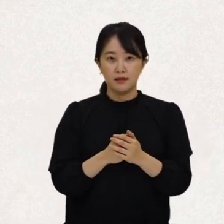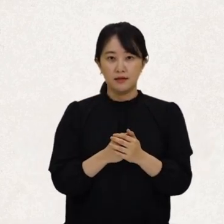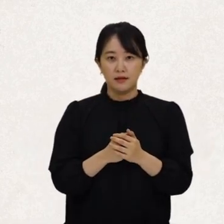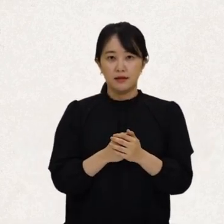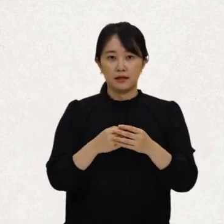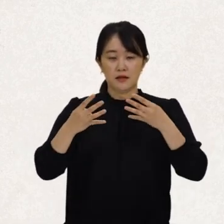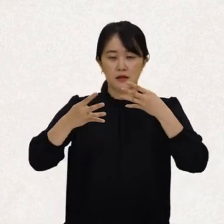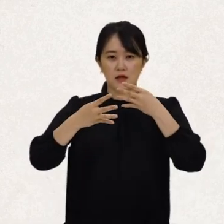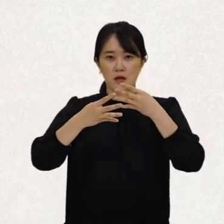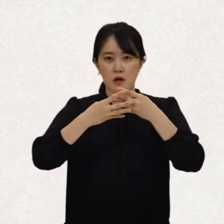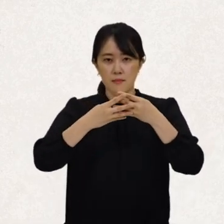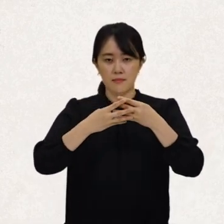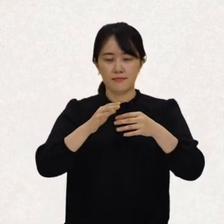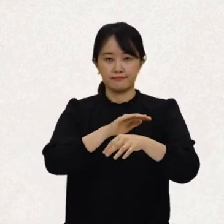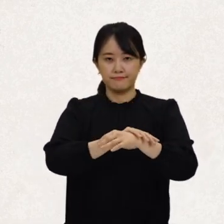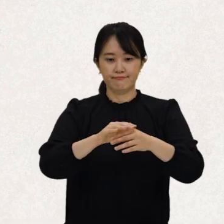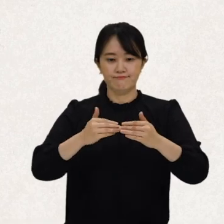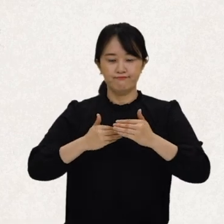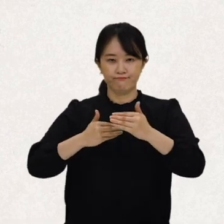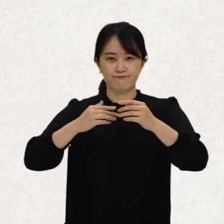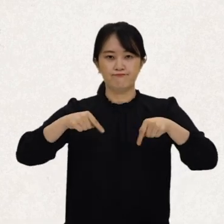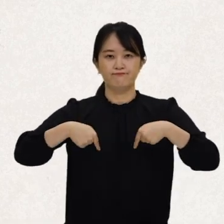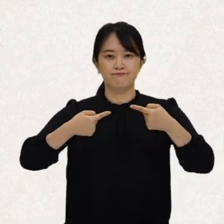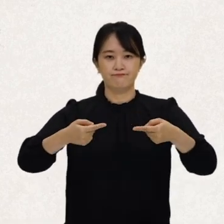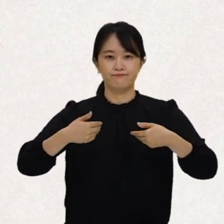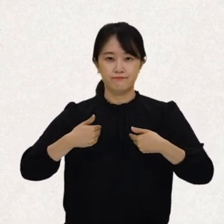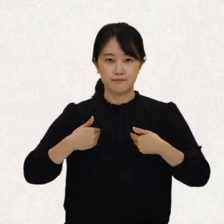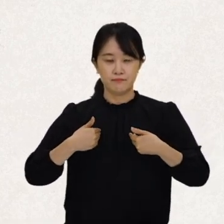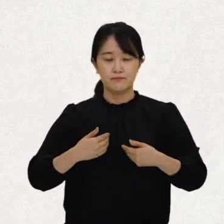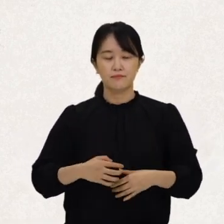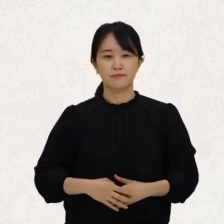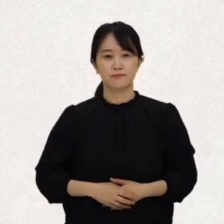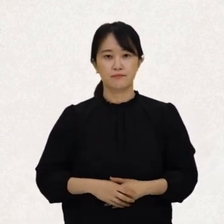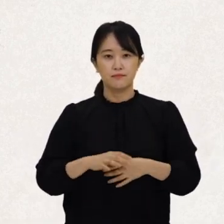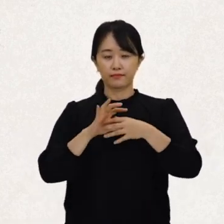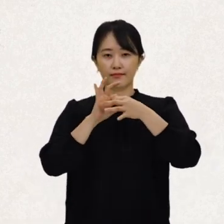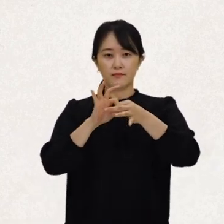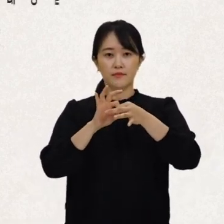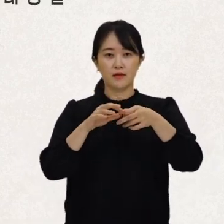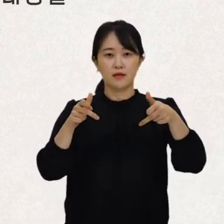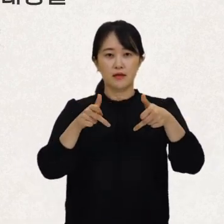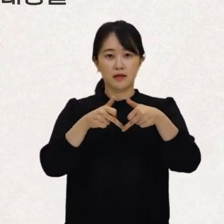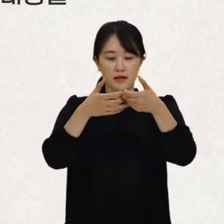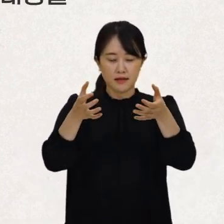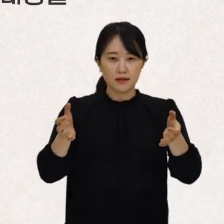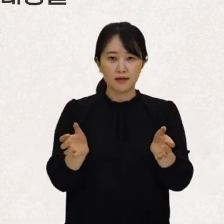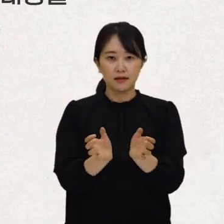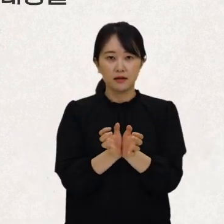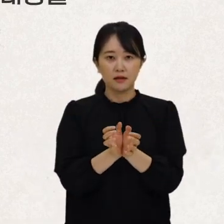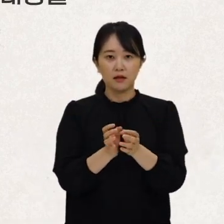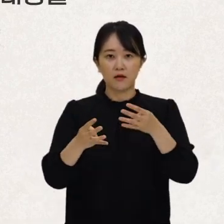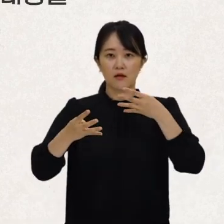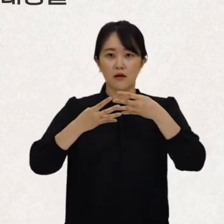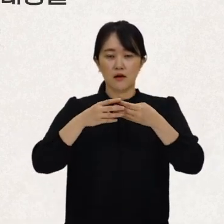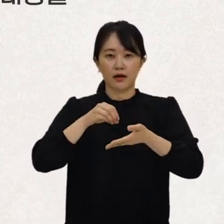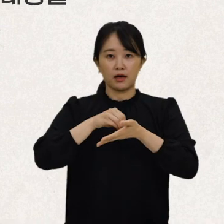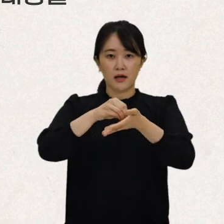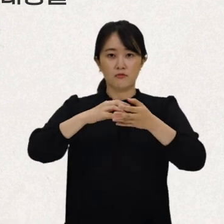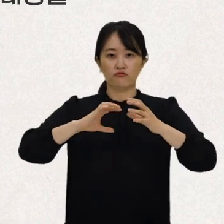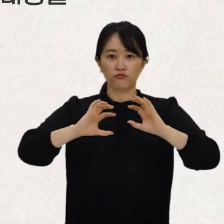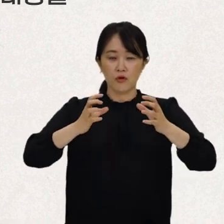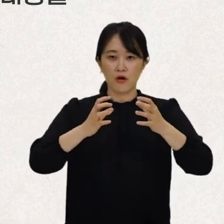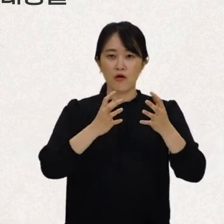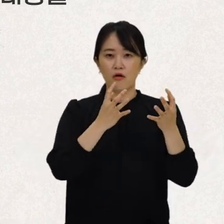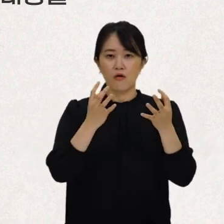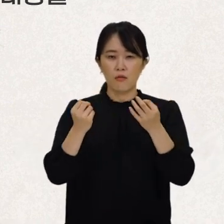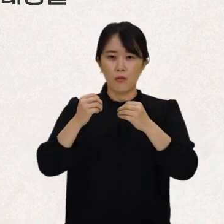협약 이행 절차에 참여해야 하는데요. 이와 관련해서 장애인 단체들이 협약에 가입한 국가가